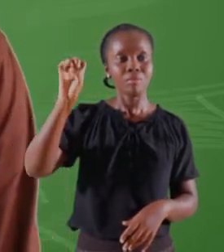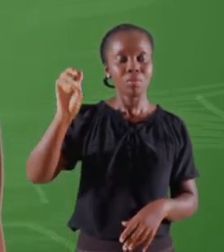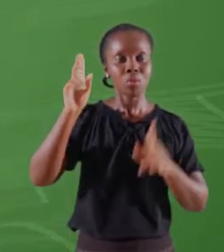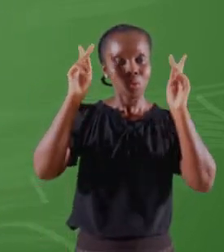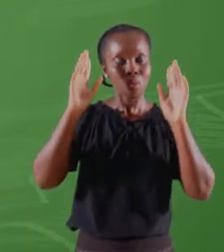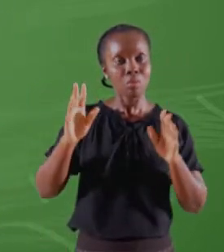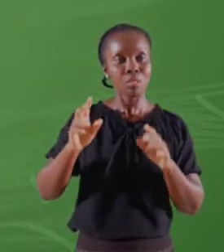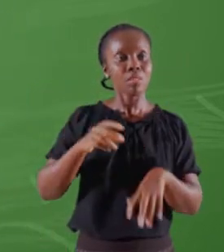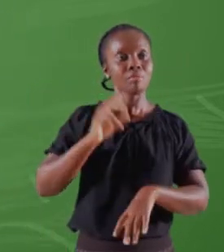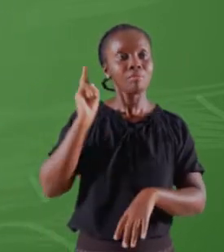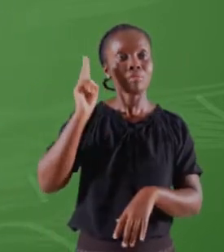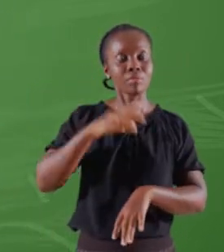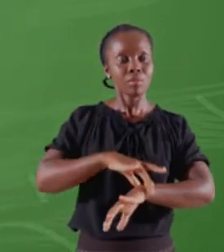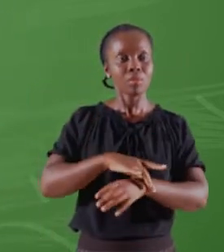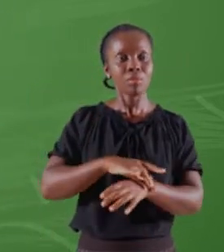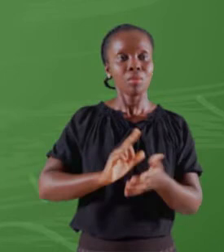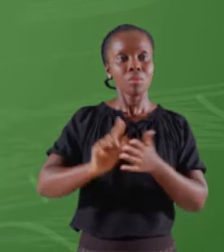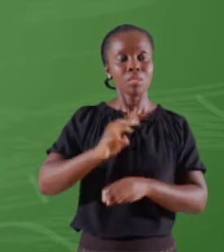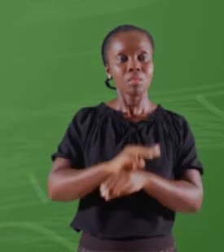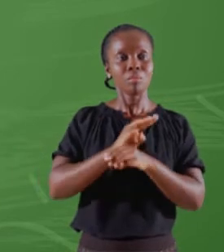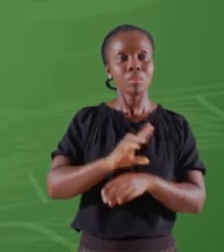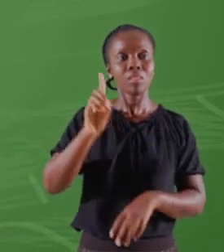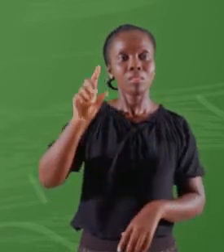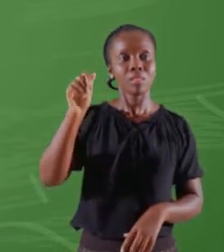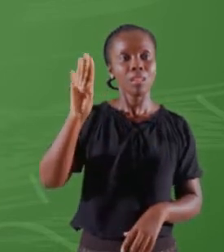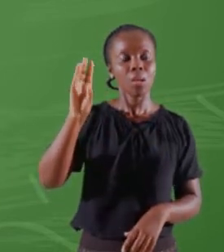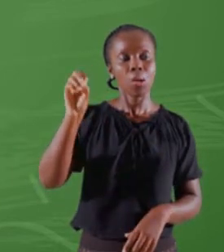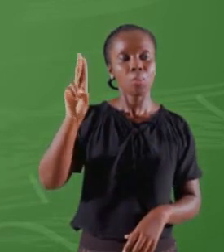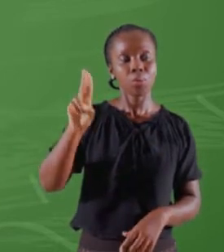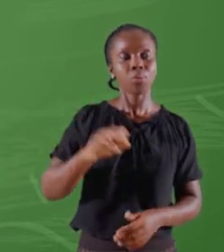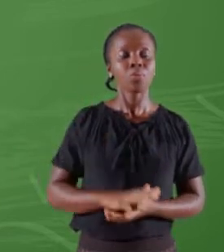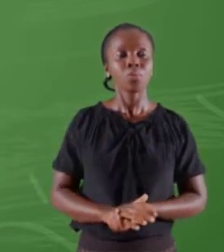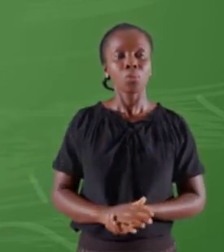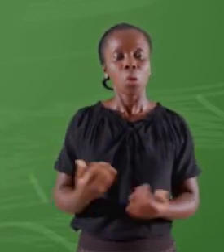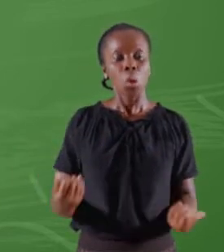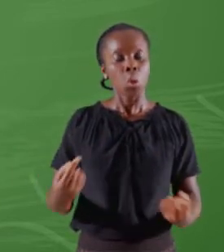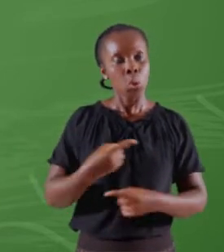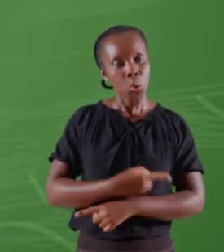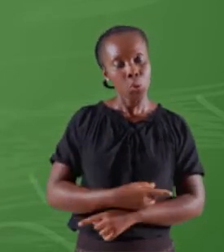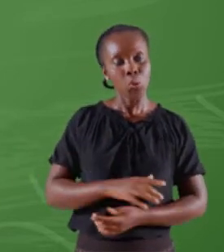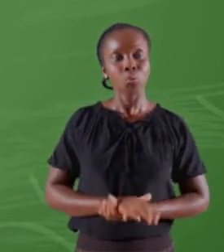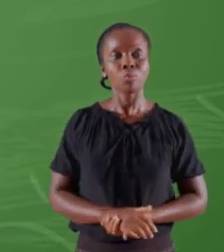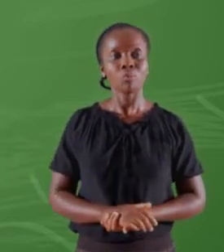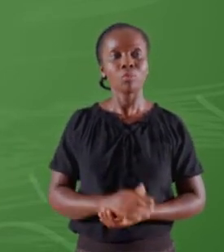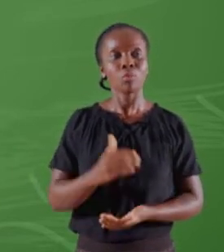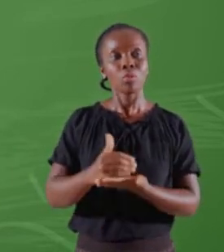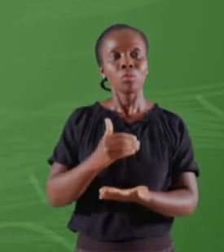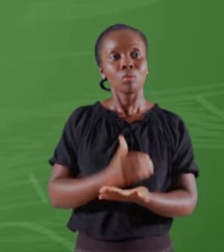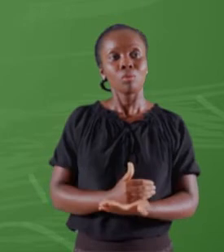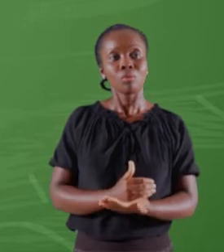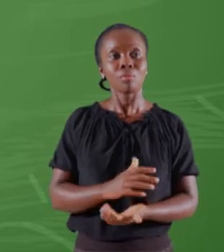au lycée moderne de Dabobo. Je vais vous présenter aujourd'hui une leçon